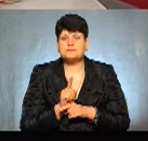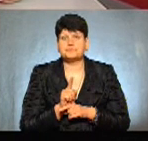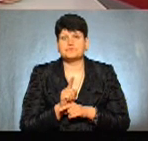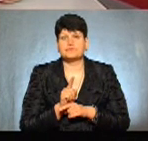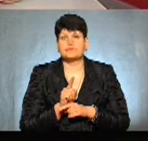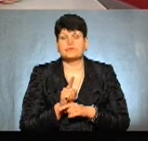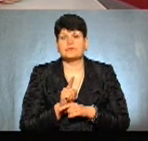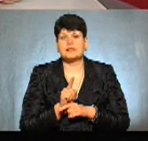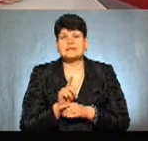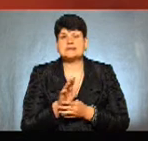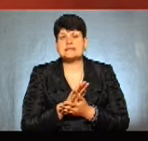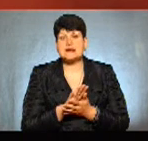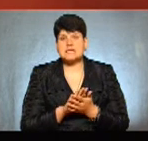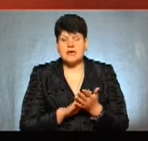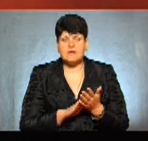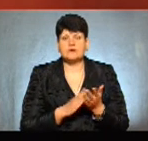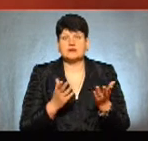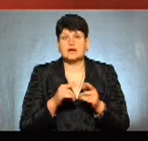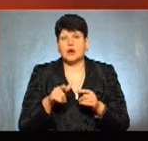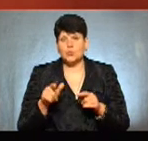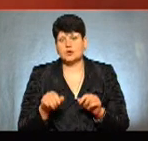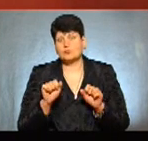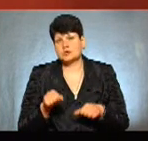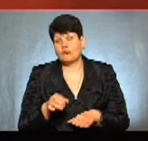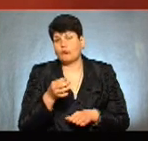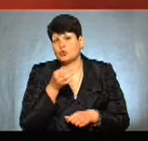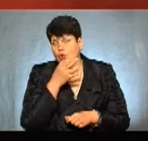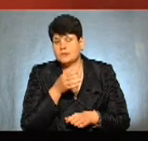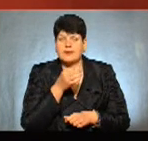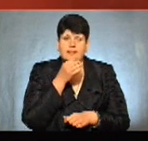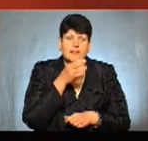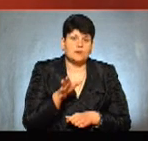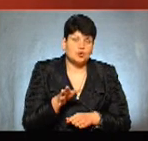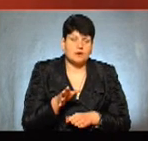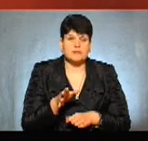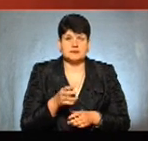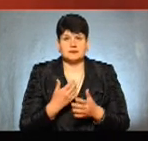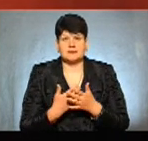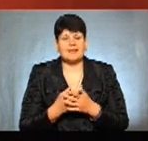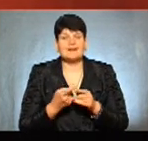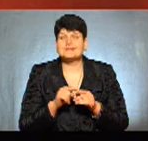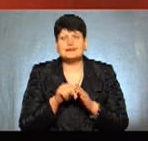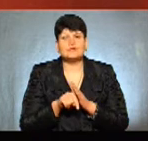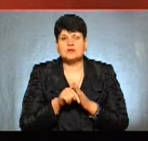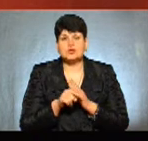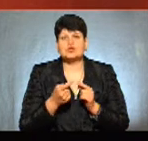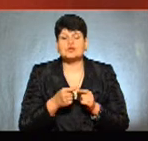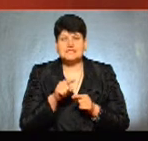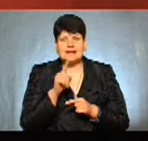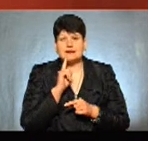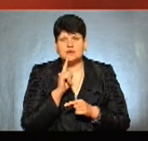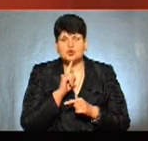норм, а витрим на таких заявах, людям, можливо, і подобається, і не подобається. Але це ще не означає, що ця тимчасова споруда,